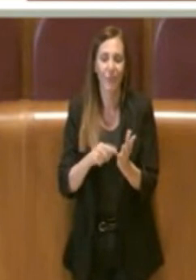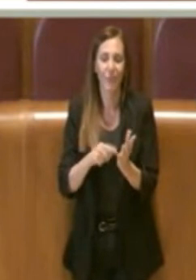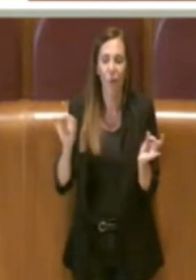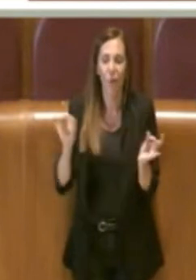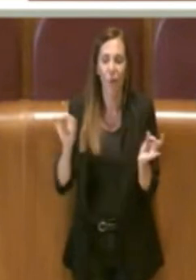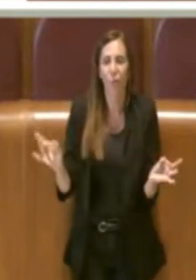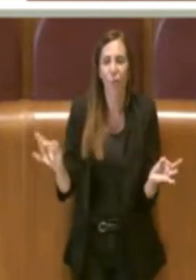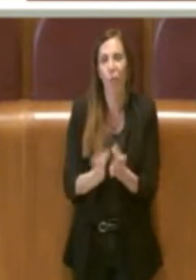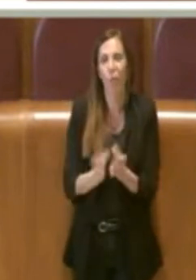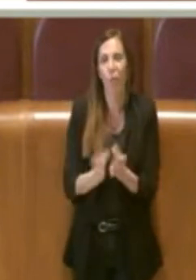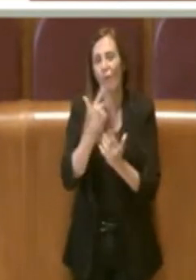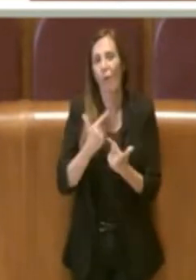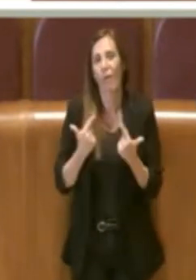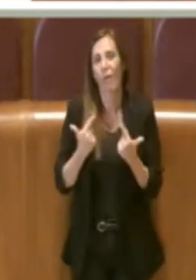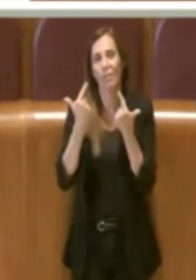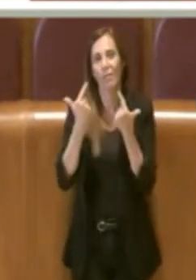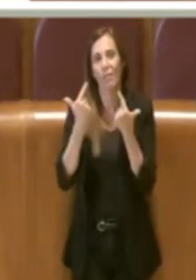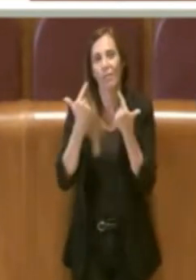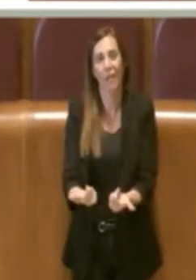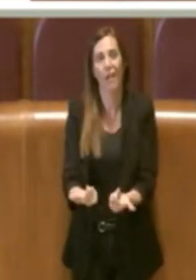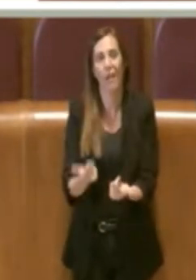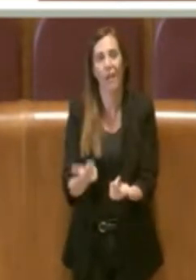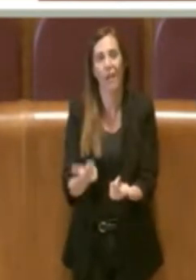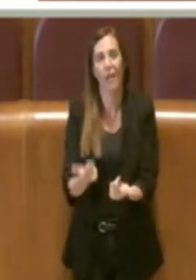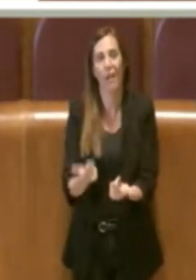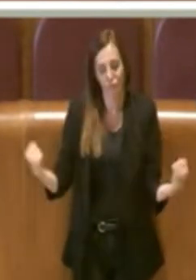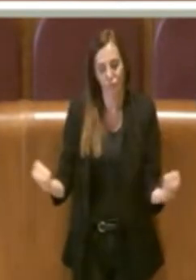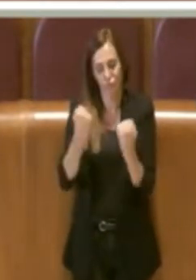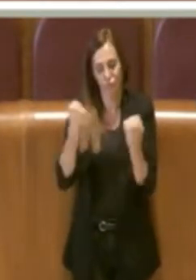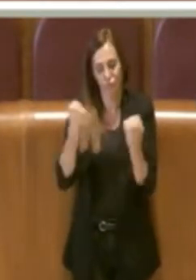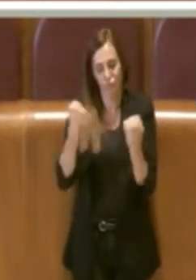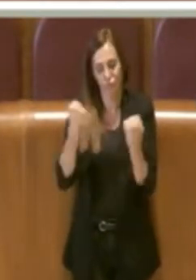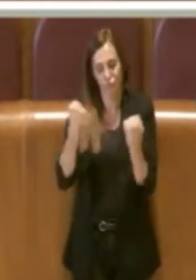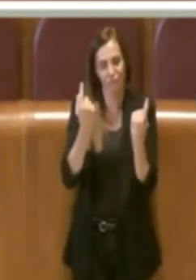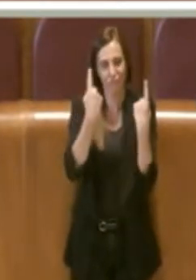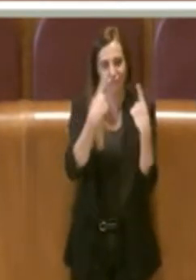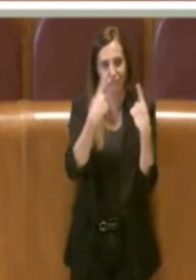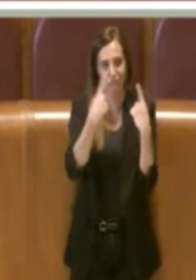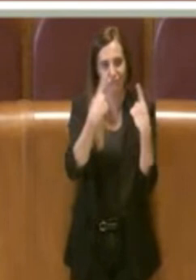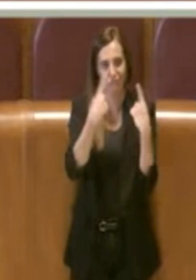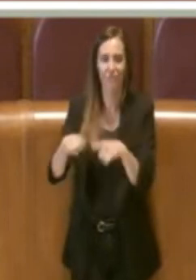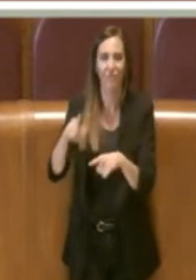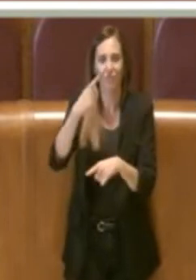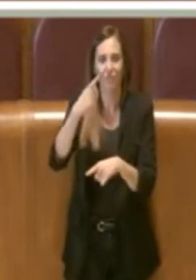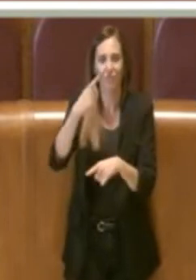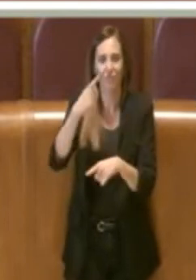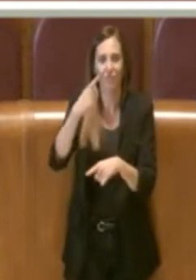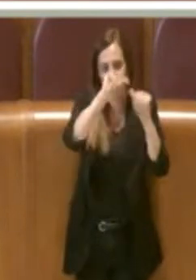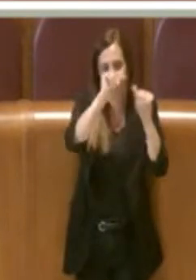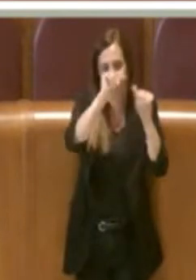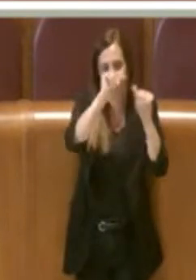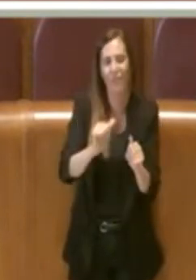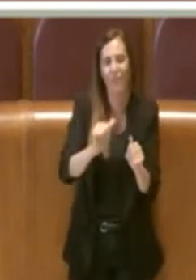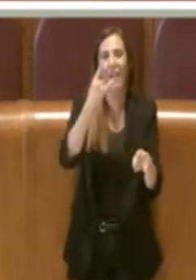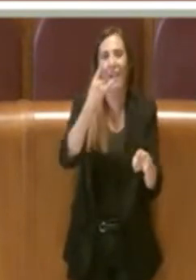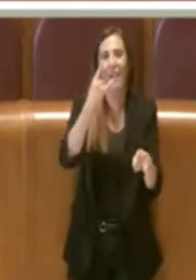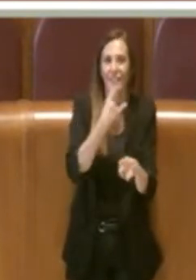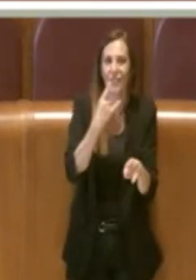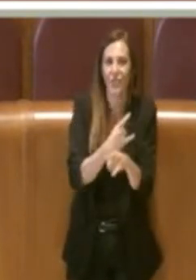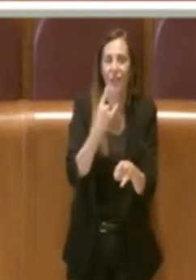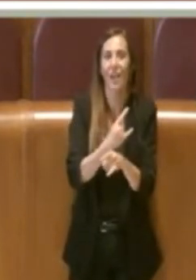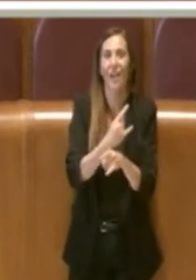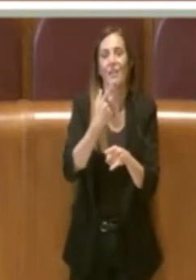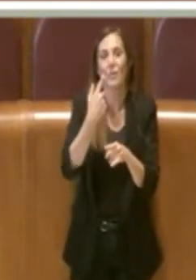'occasione per promuovere le diverse tipologie di artigianato di alta qualità prodotta